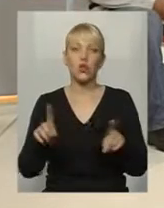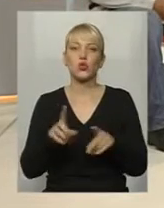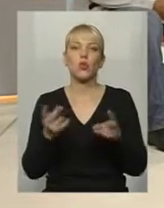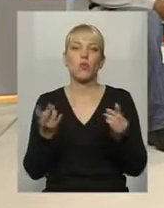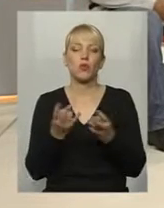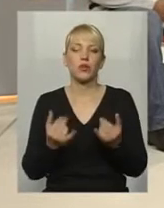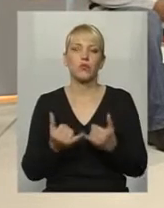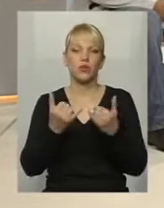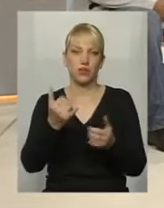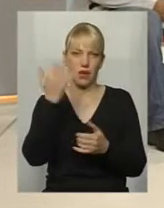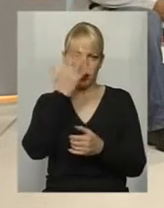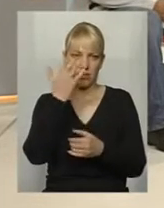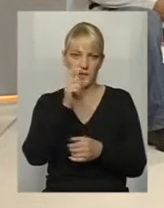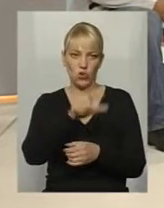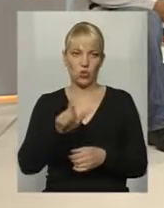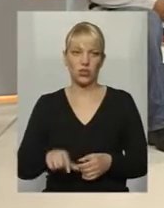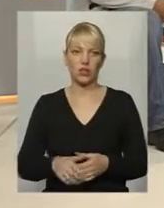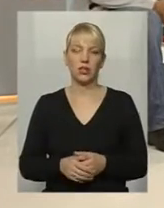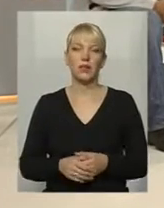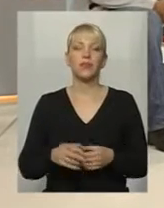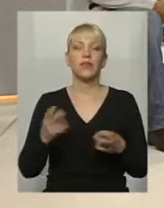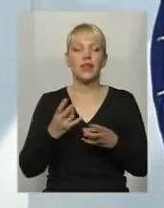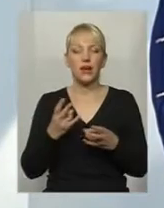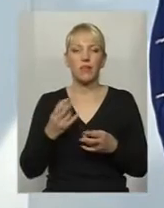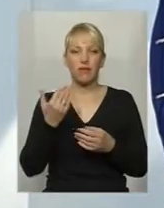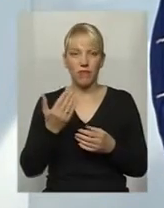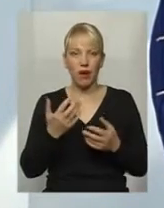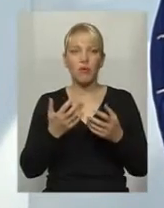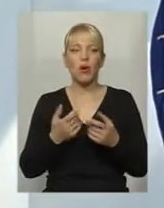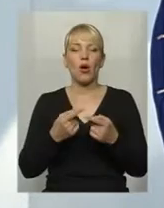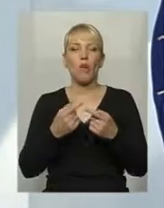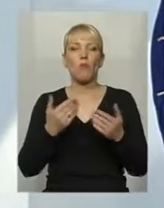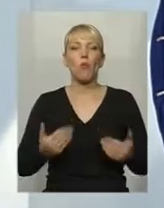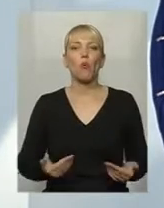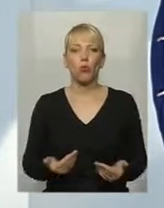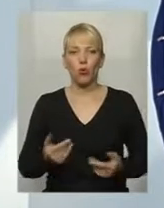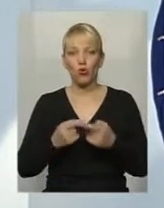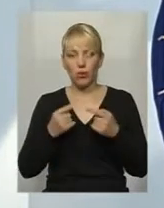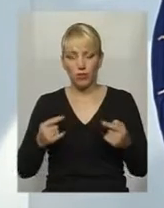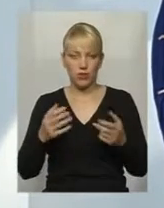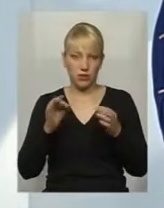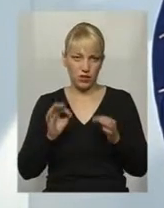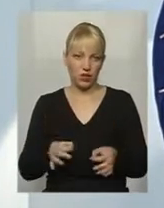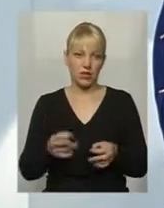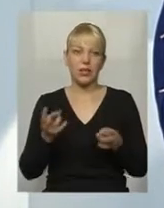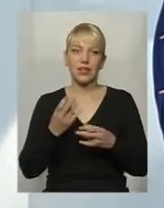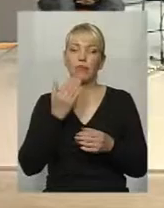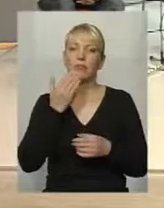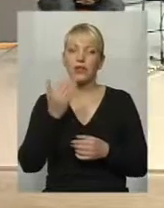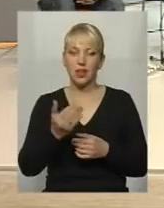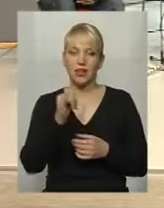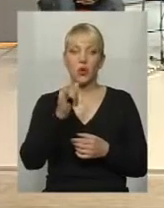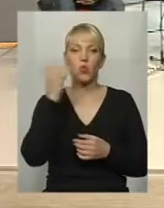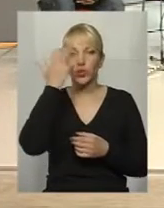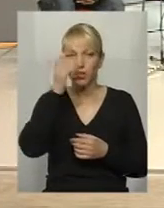потрібно незрячому. Тобто побутові прилади зі звуковим тактильним сьогоднімом. Абсолютно. І перш за все, як на мене, то слід запитувати незрячих, що вам